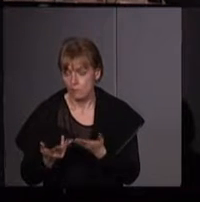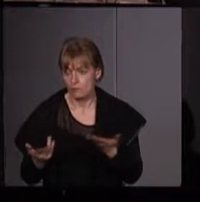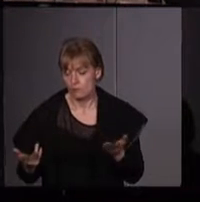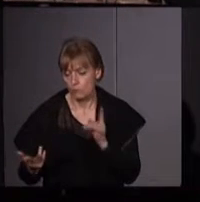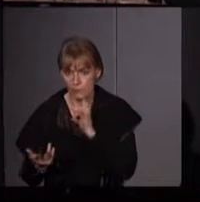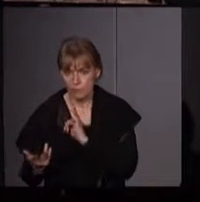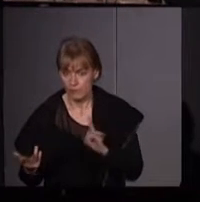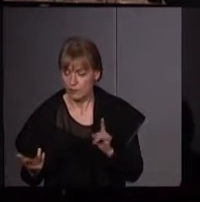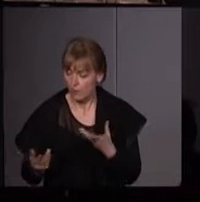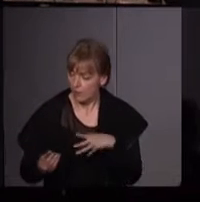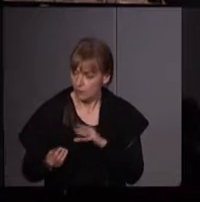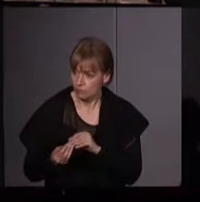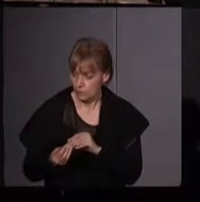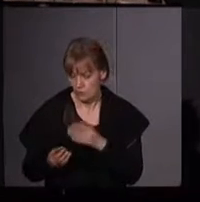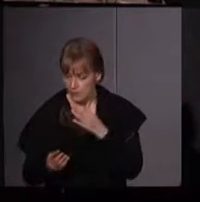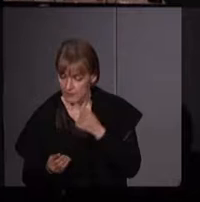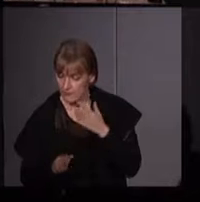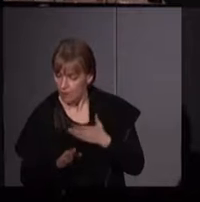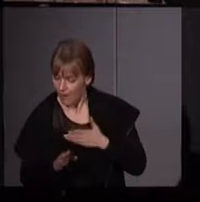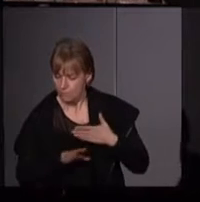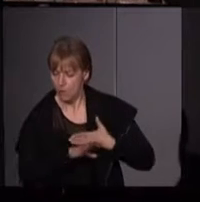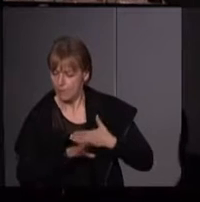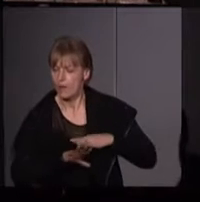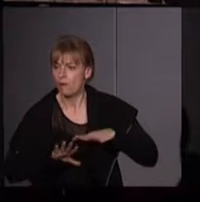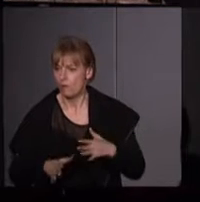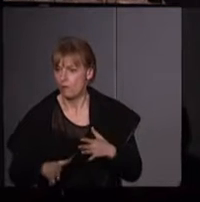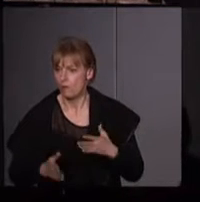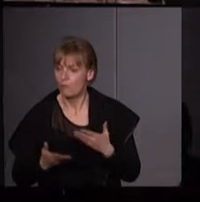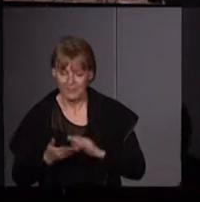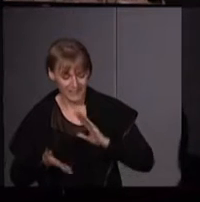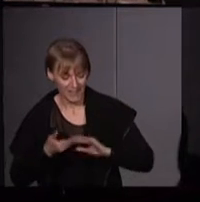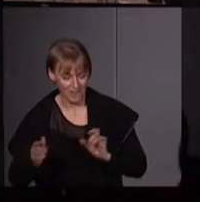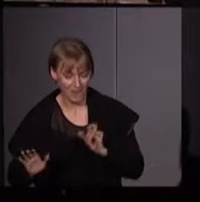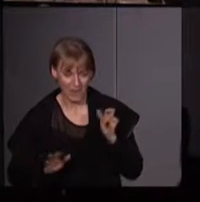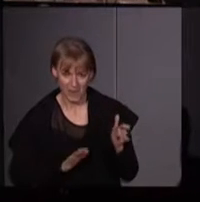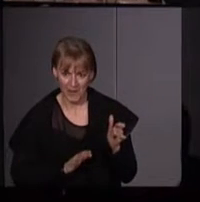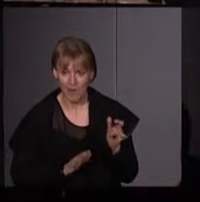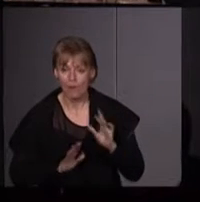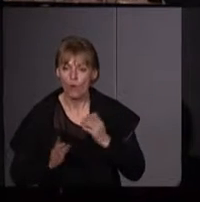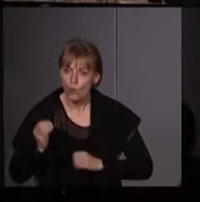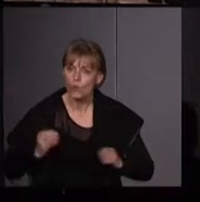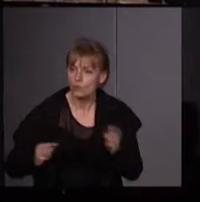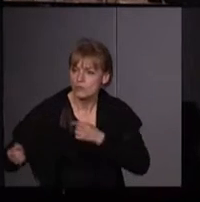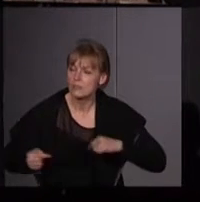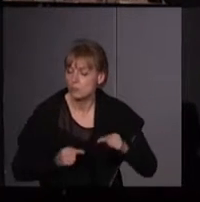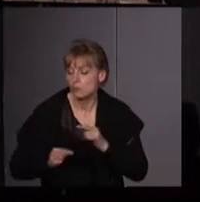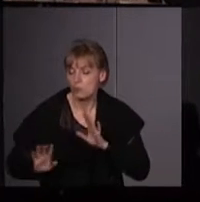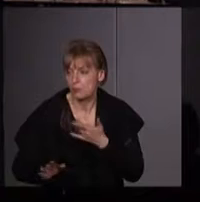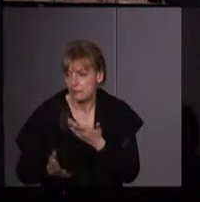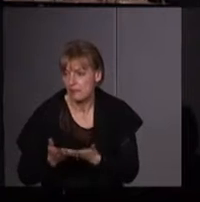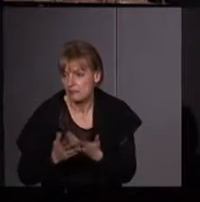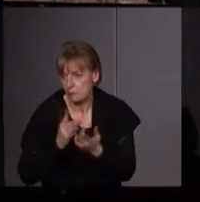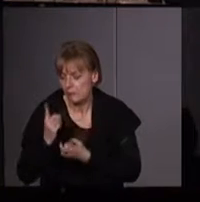pourrait parler de la façon dont elles préparent ce type d'action, mais je laisse tout ça pour la discussion. On y reviendra peut-être.